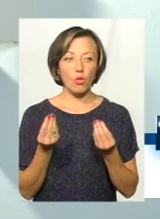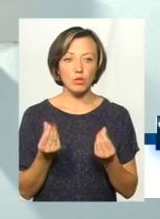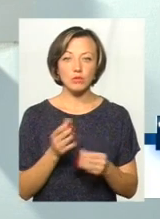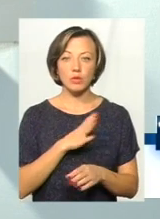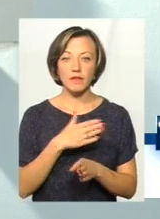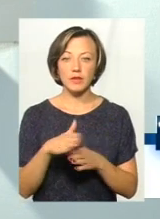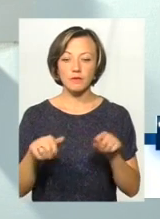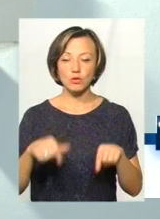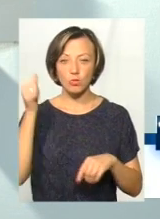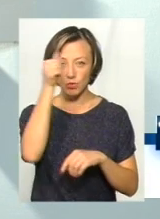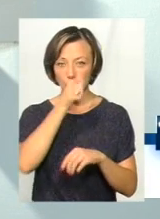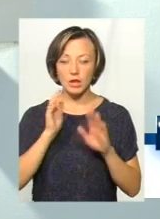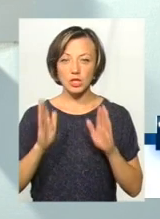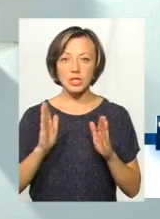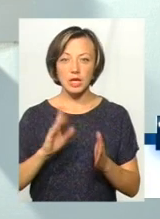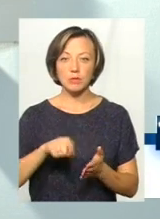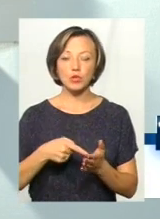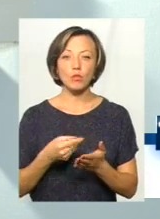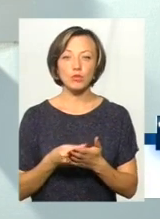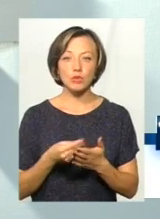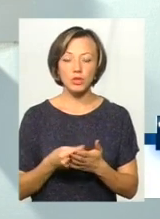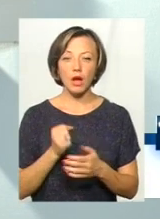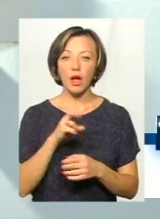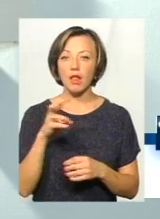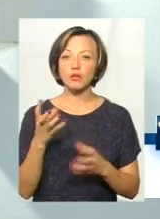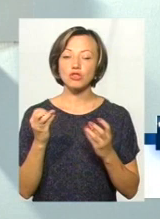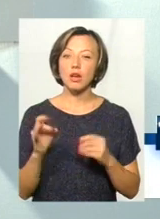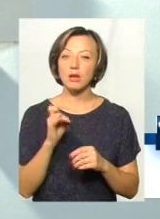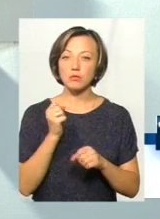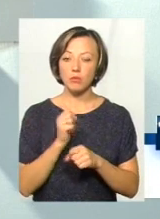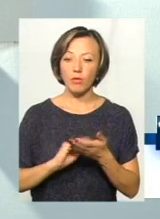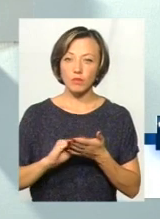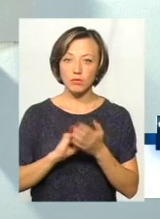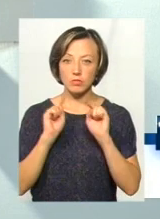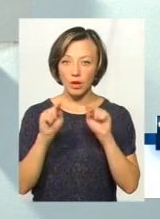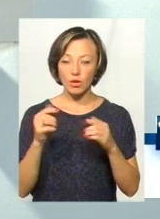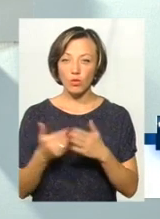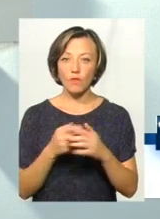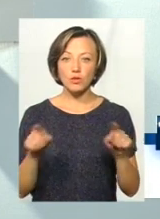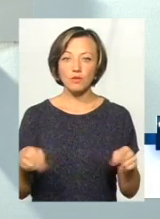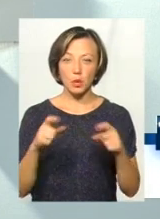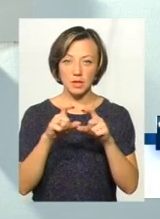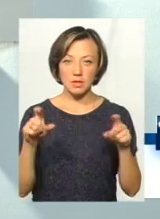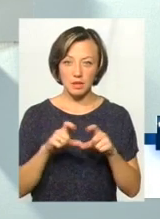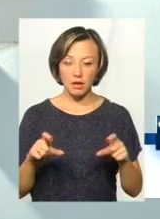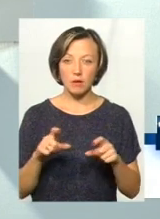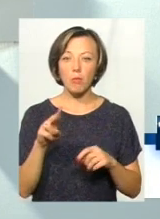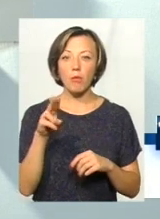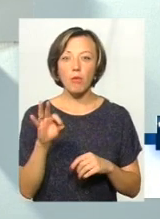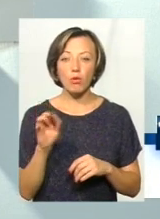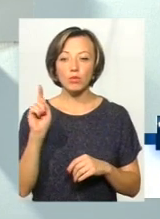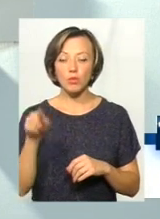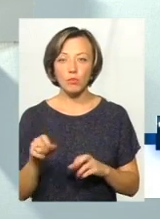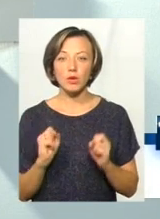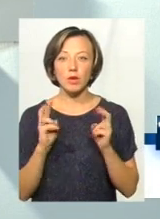були виділені в цьому році лише з міського бюджету, але я ще раз повторююся, що акцент був зроблений саме на новостворенні заклади. По мірі того, як,